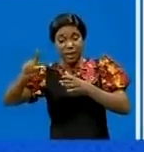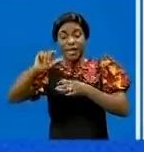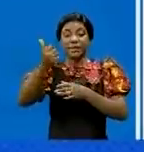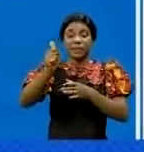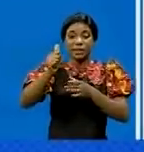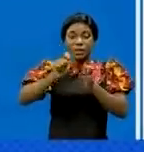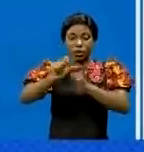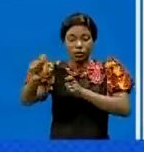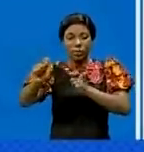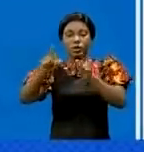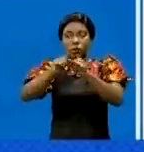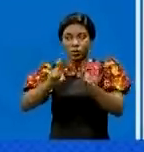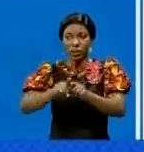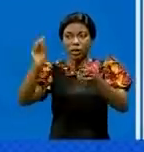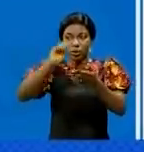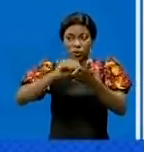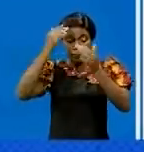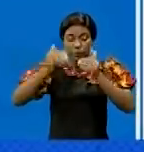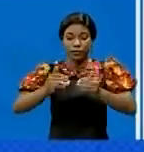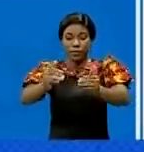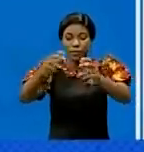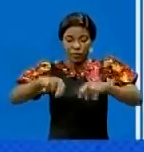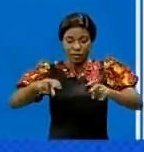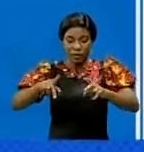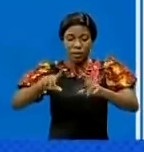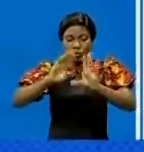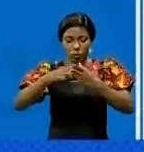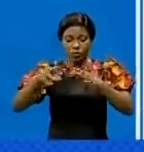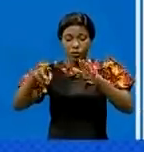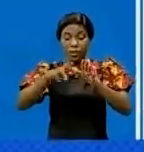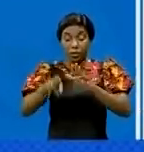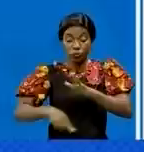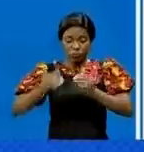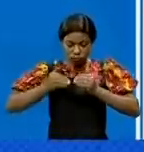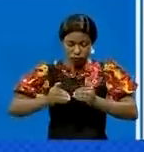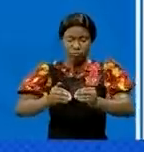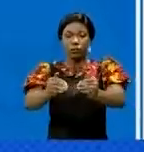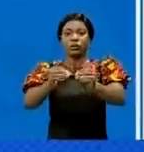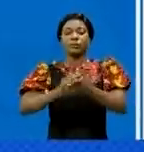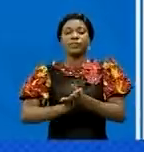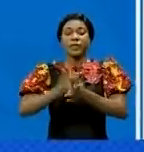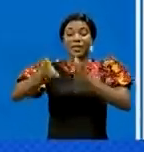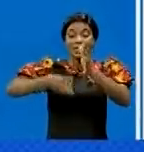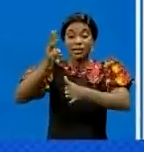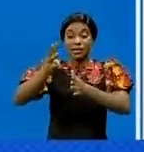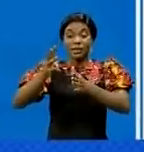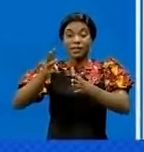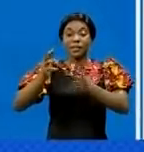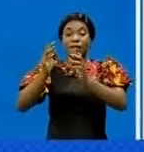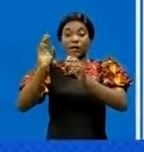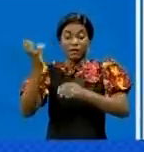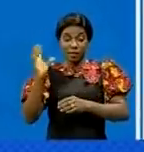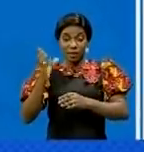des Boga, les opérations de fouilles de toute la zone se poursuivent. 13 villages ont été réconquis en